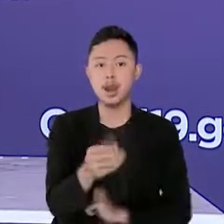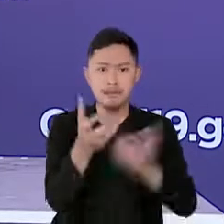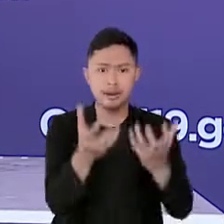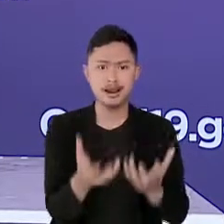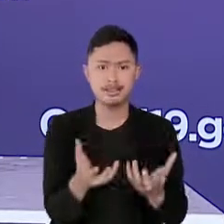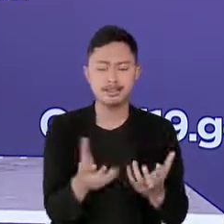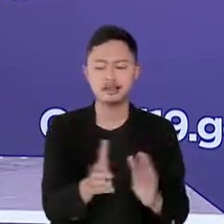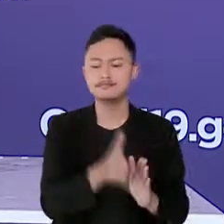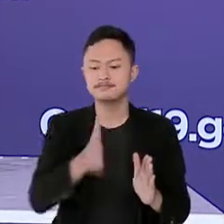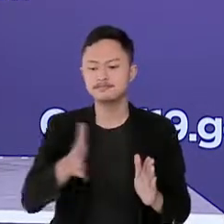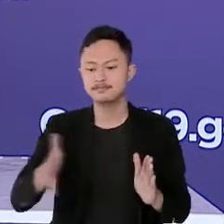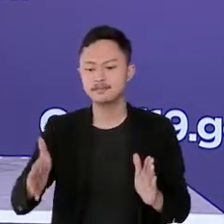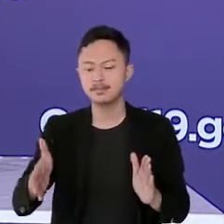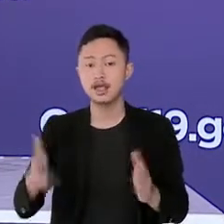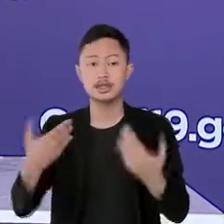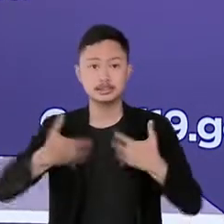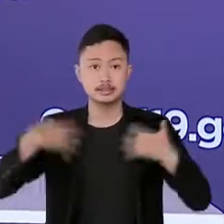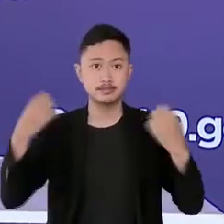sembuh